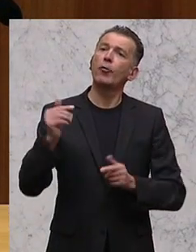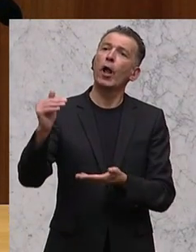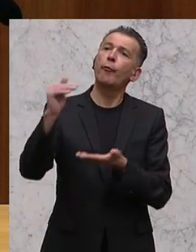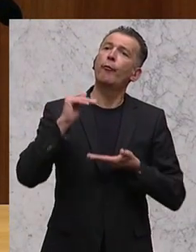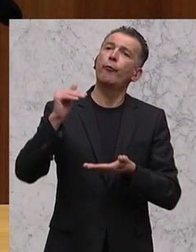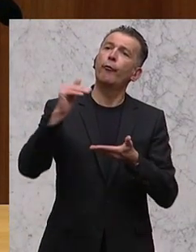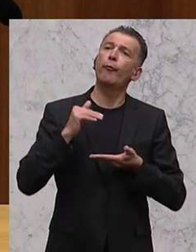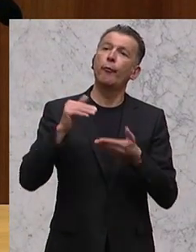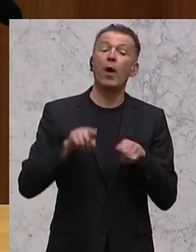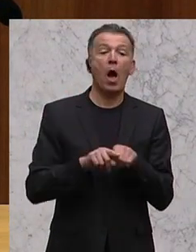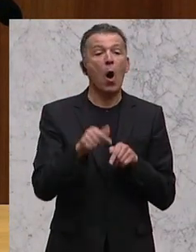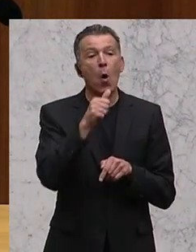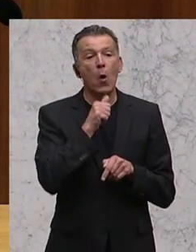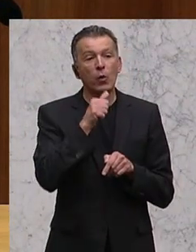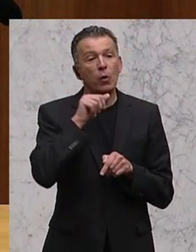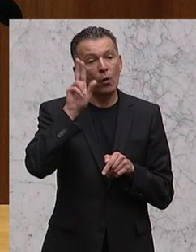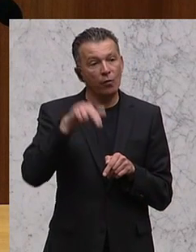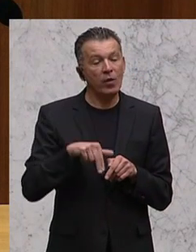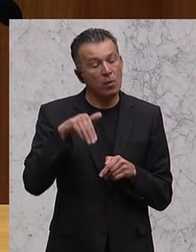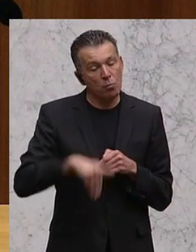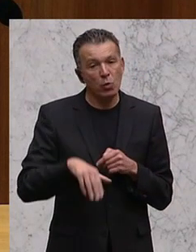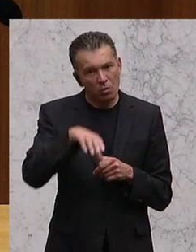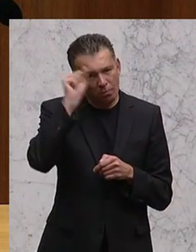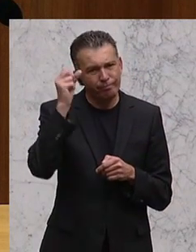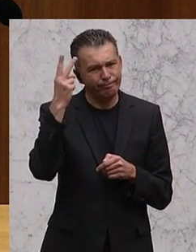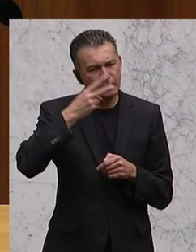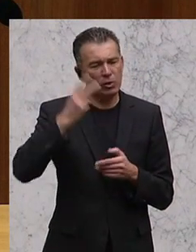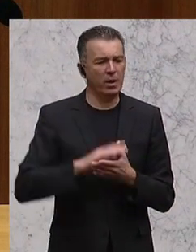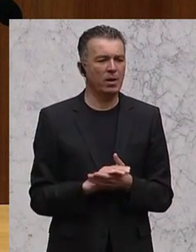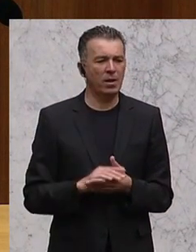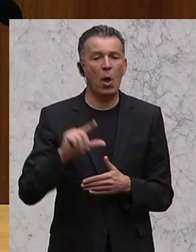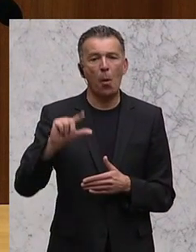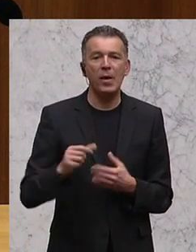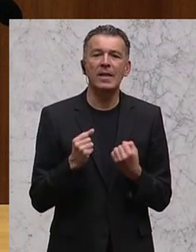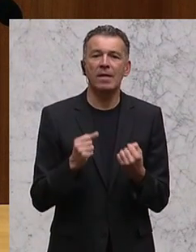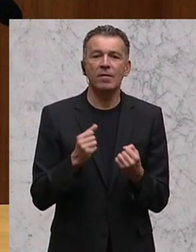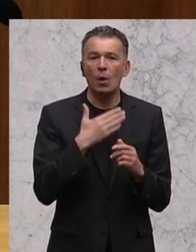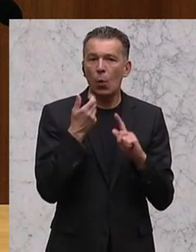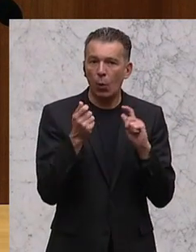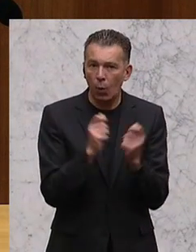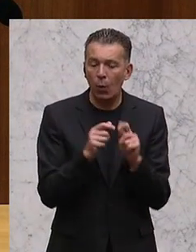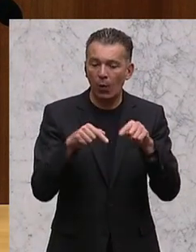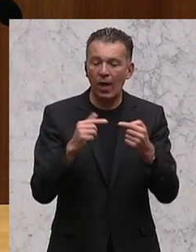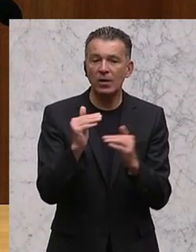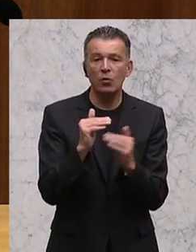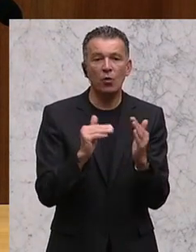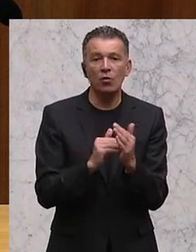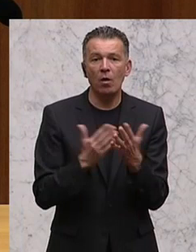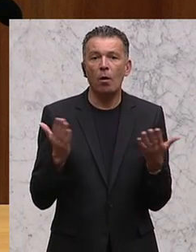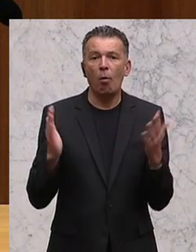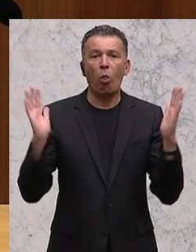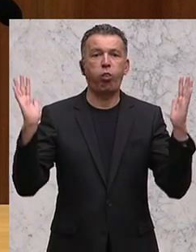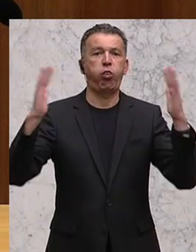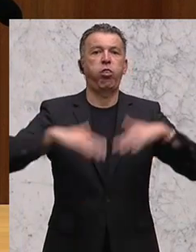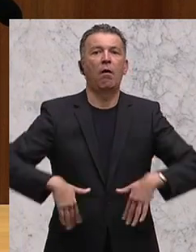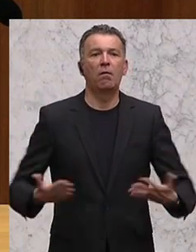die Grünen werden das in Wien irgendwann einmal kapieren müssen, dass wenn sie die Mindestsicherung nicht reformieren, dass das System irgendwann einmal aus den